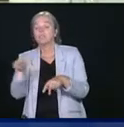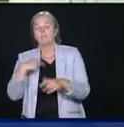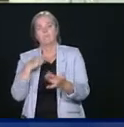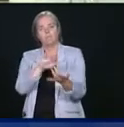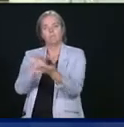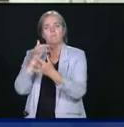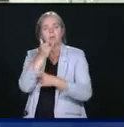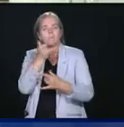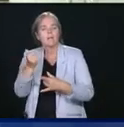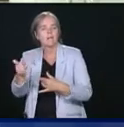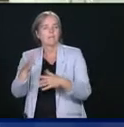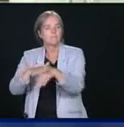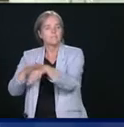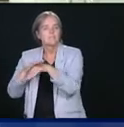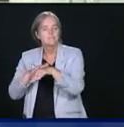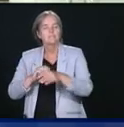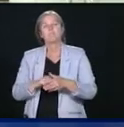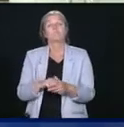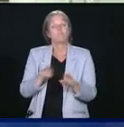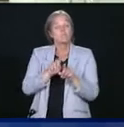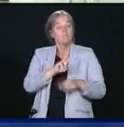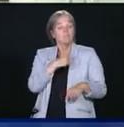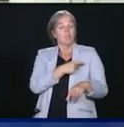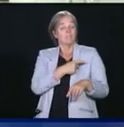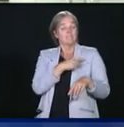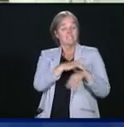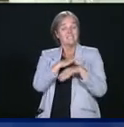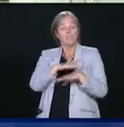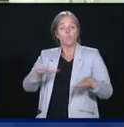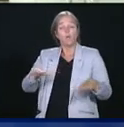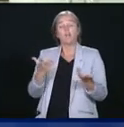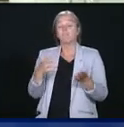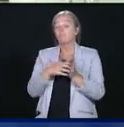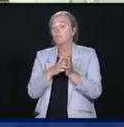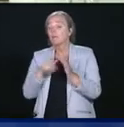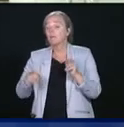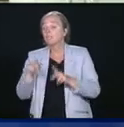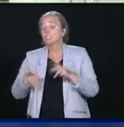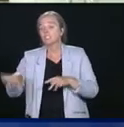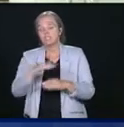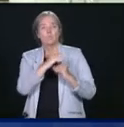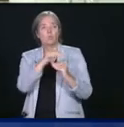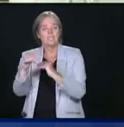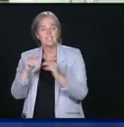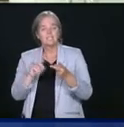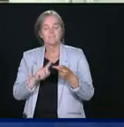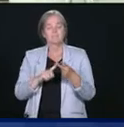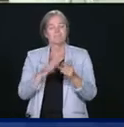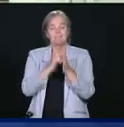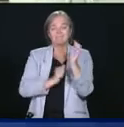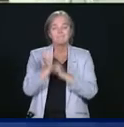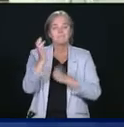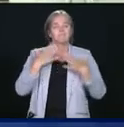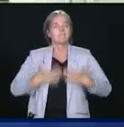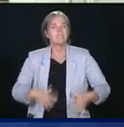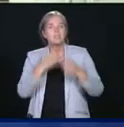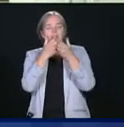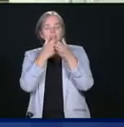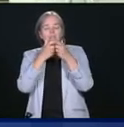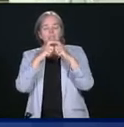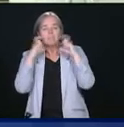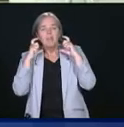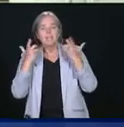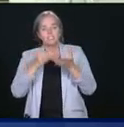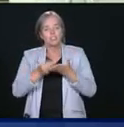provinces et les territoires à protéger les personnes vulnérables, à obtenir plus d'équipements de protection individuelle et à se pencher sur des